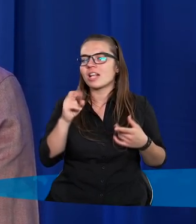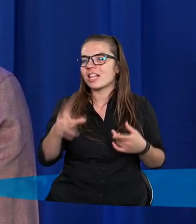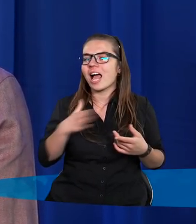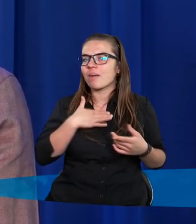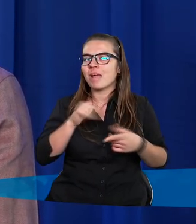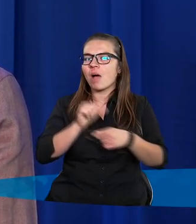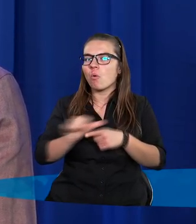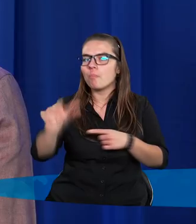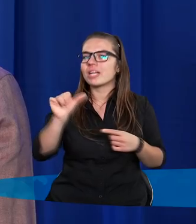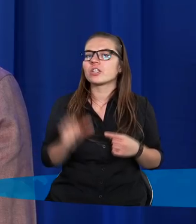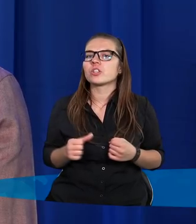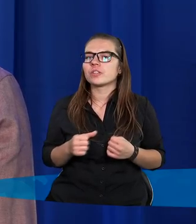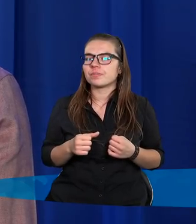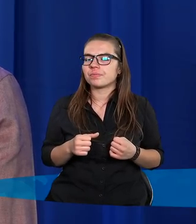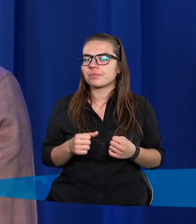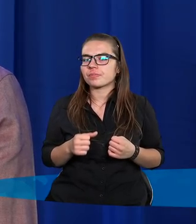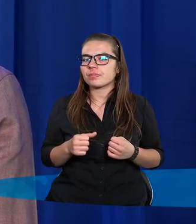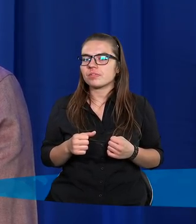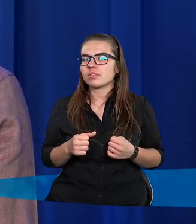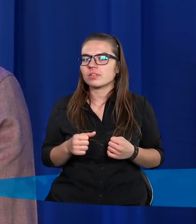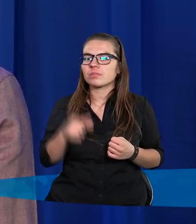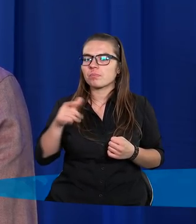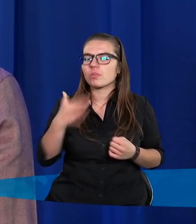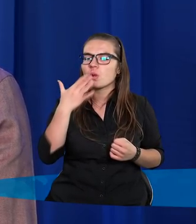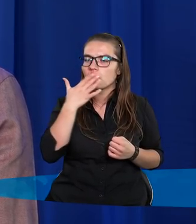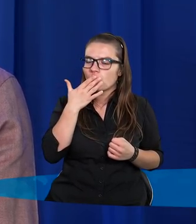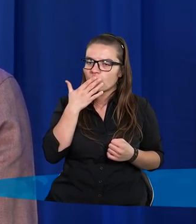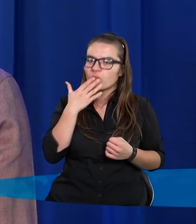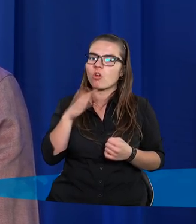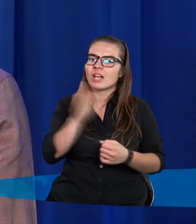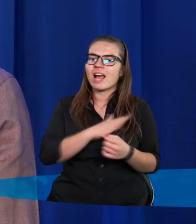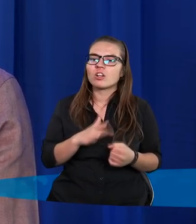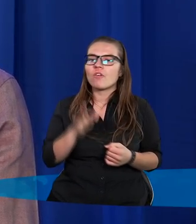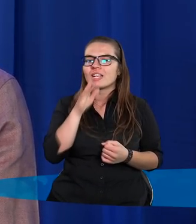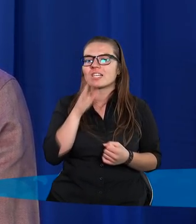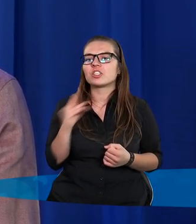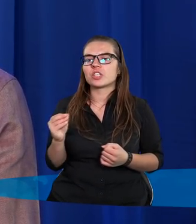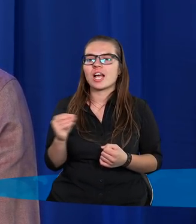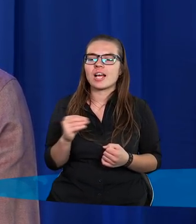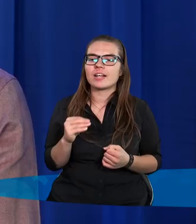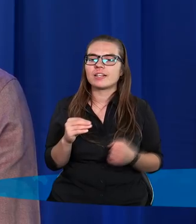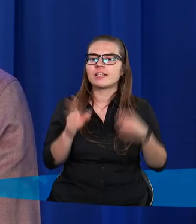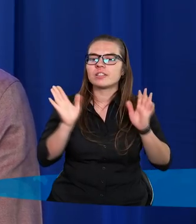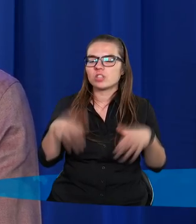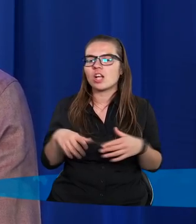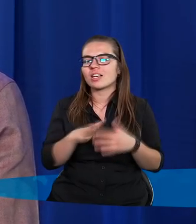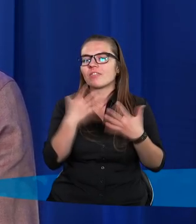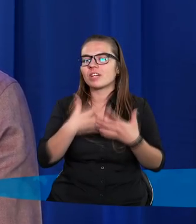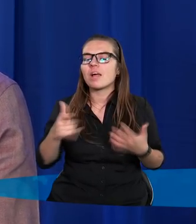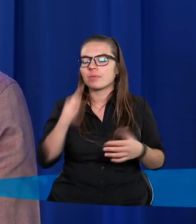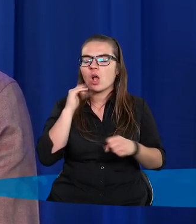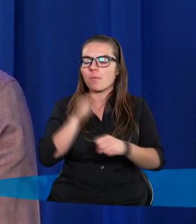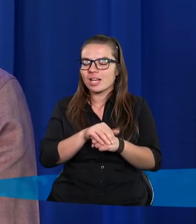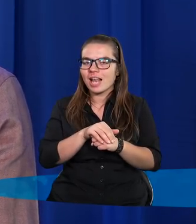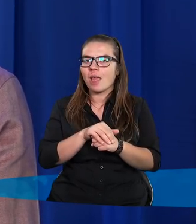być według intencji Pana Boga. Pan Bóg mówiąc narodowi izraelskiemu, że dostanie ziemię swoją, tą